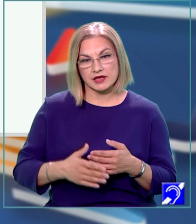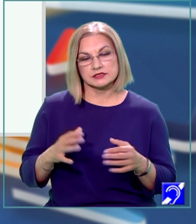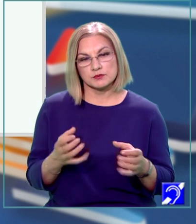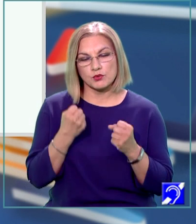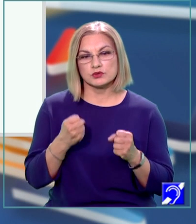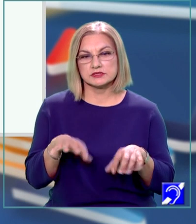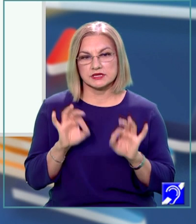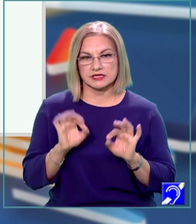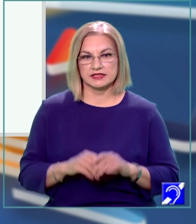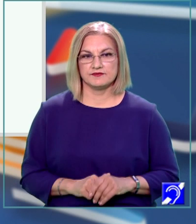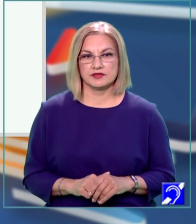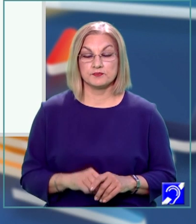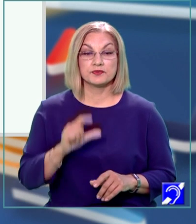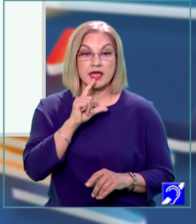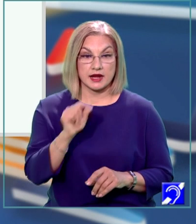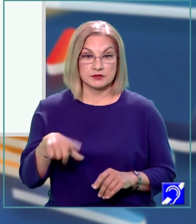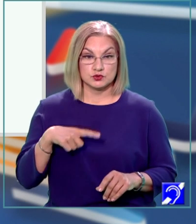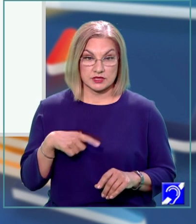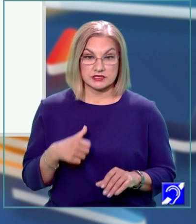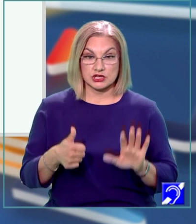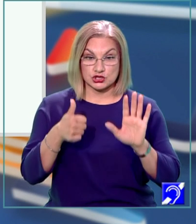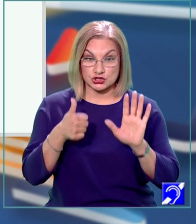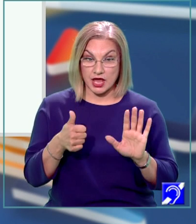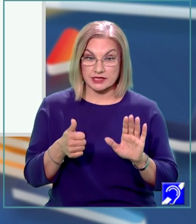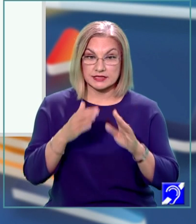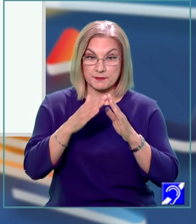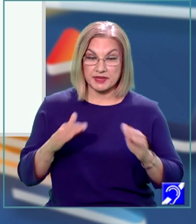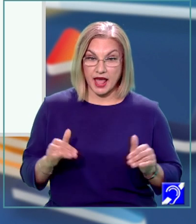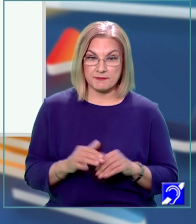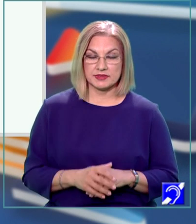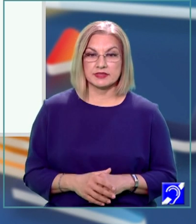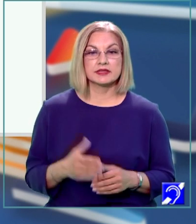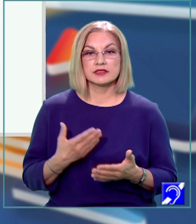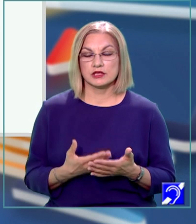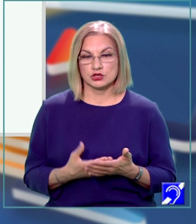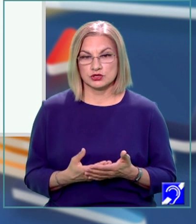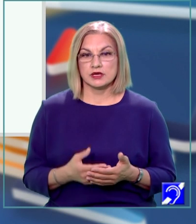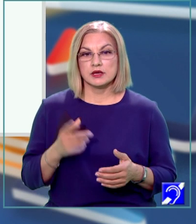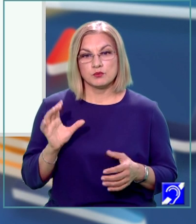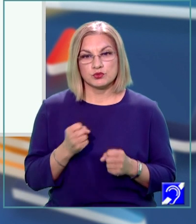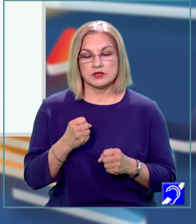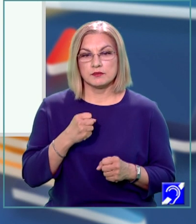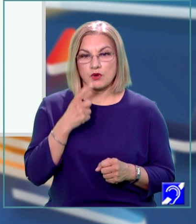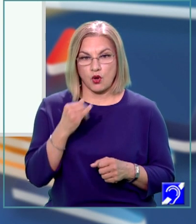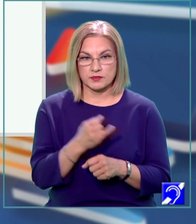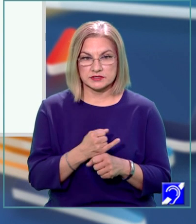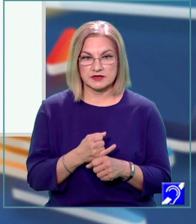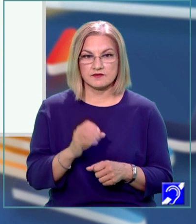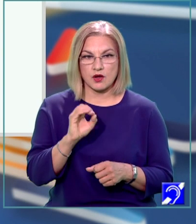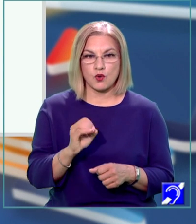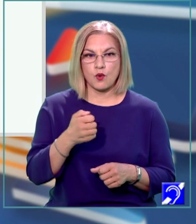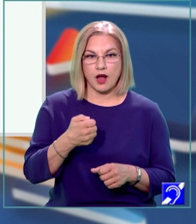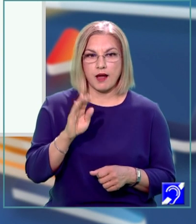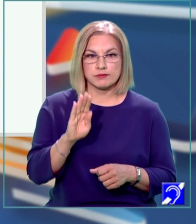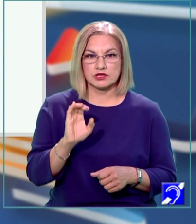identifica. Răspunsul este 6 piramide, întrucât putem observa O, A, B, C,